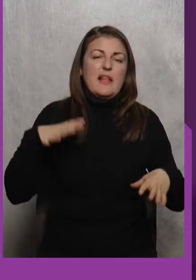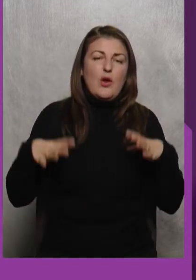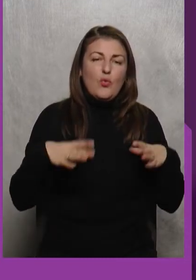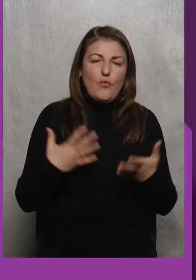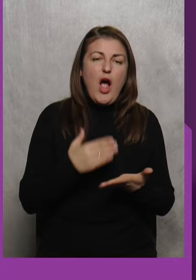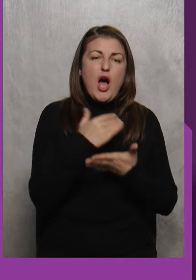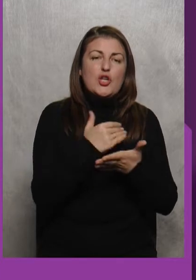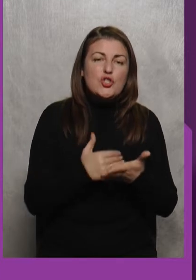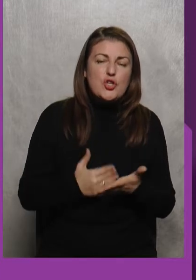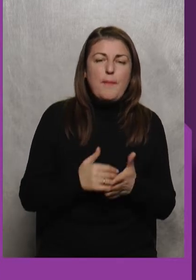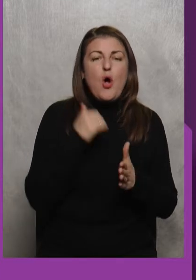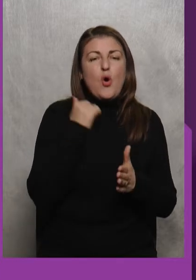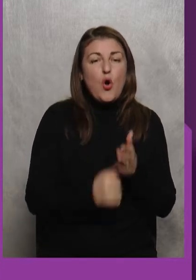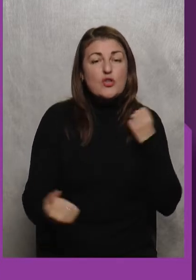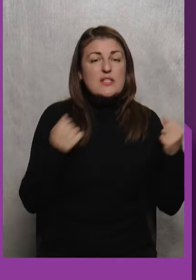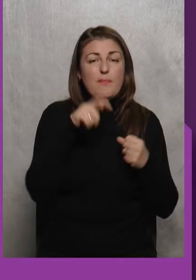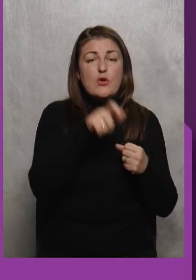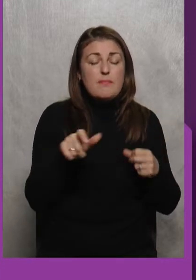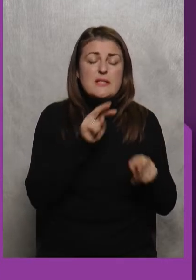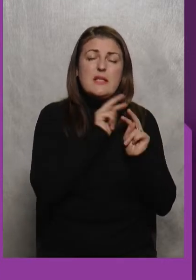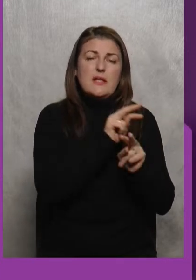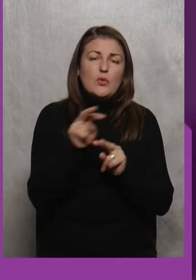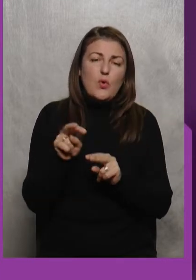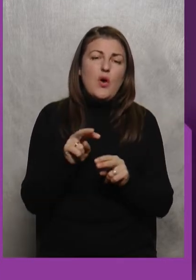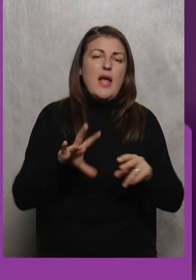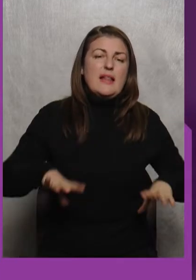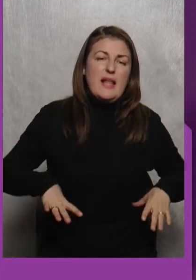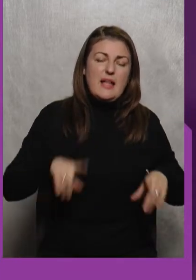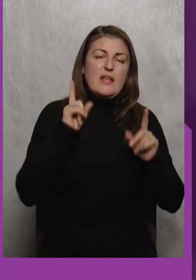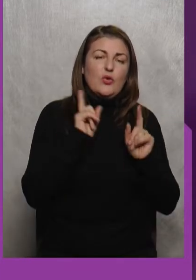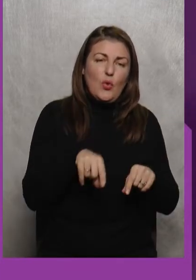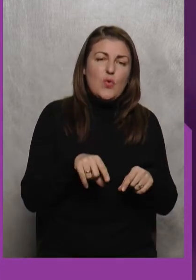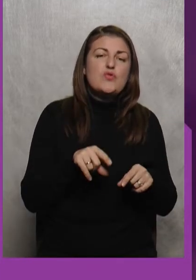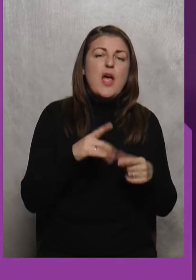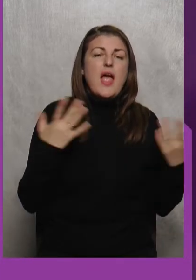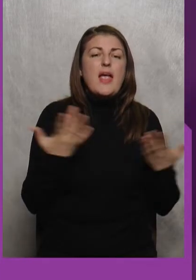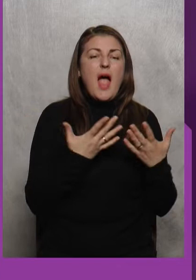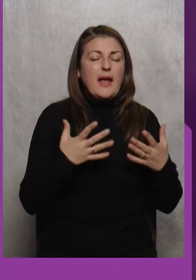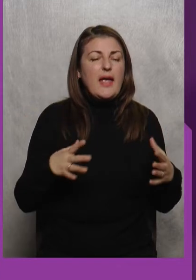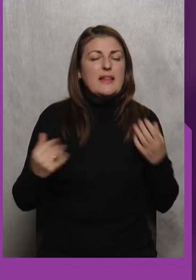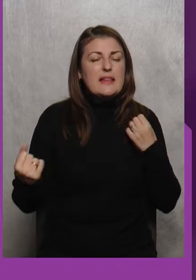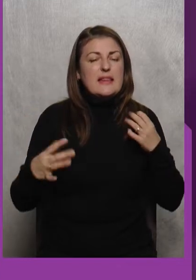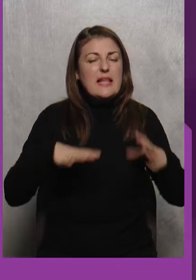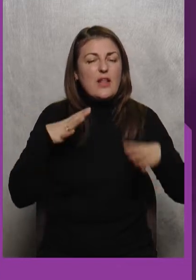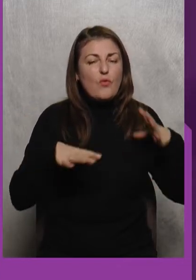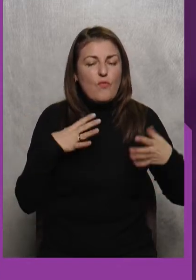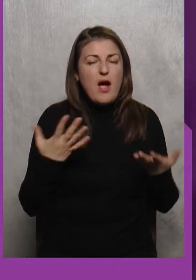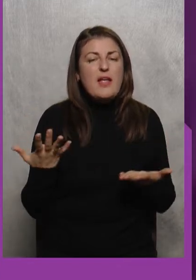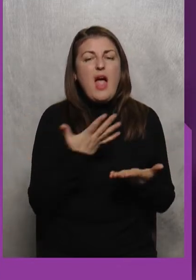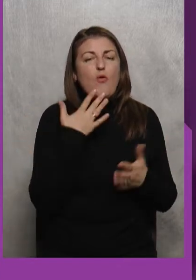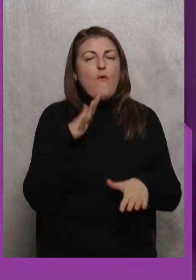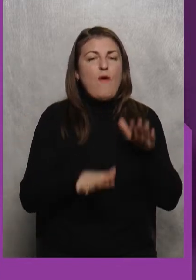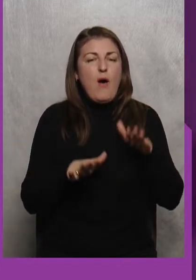Режим Кожен спортсмен Слідкує І тренер Також Яке тренування Яку Вагу